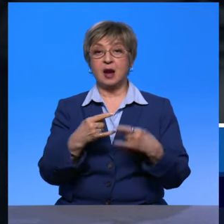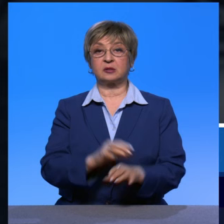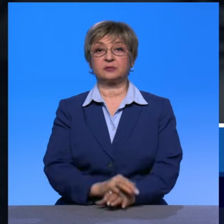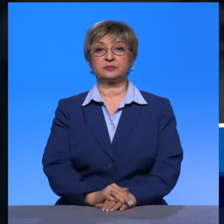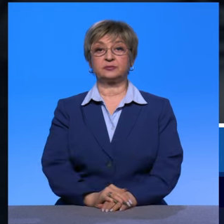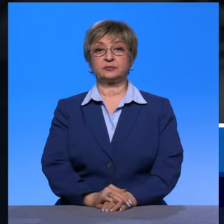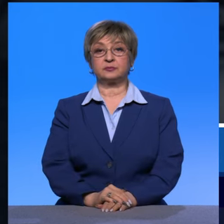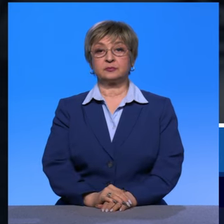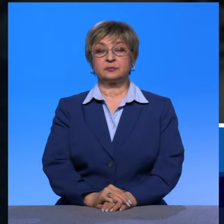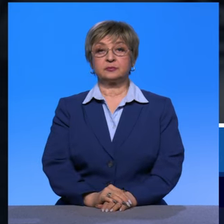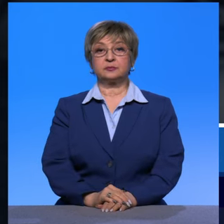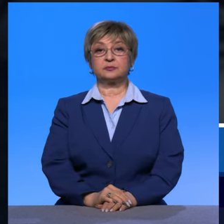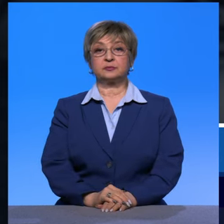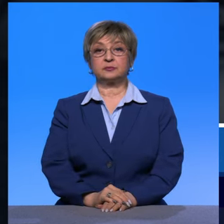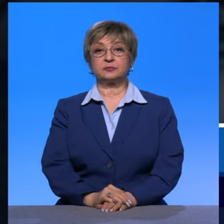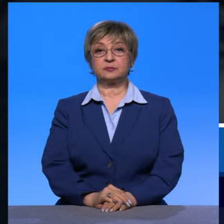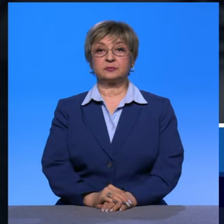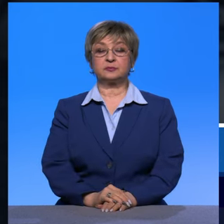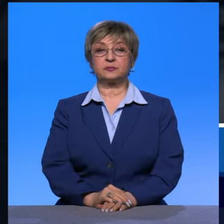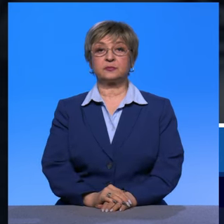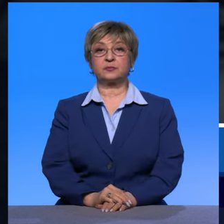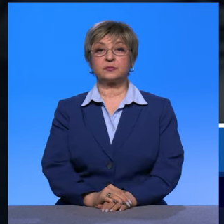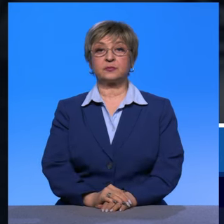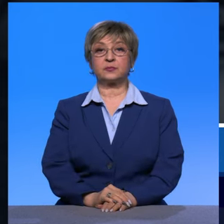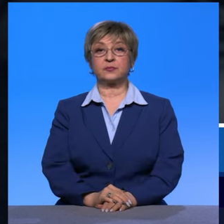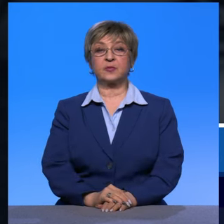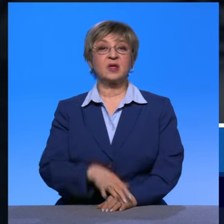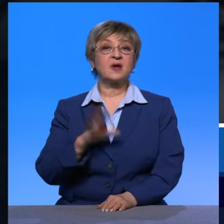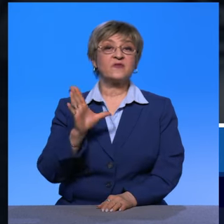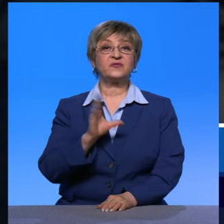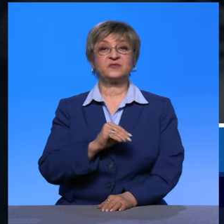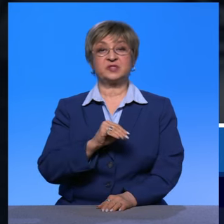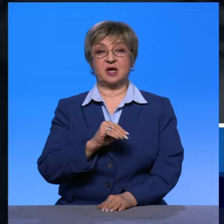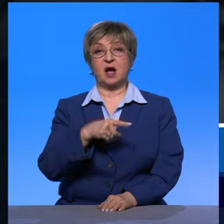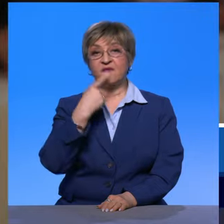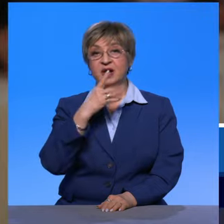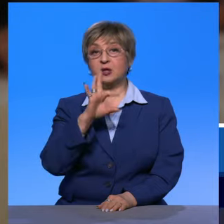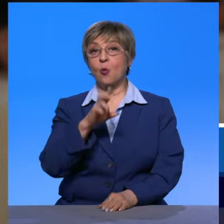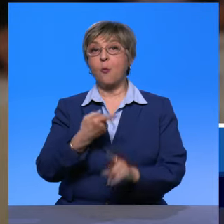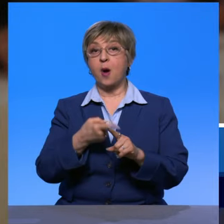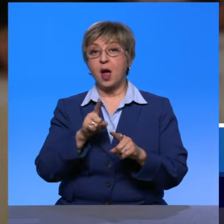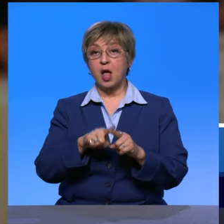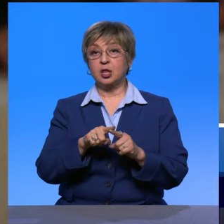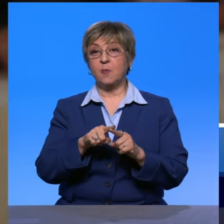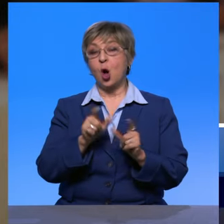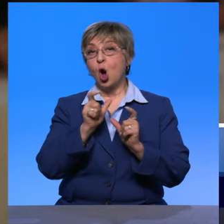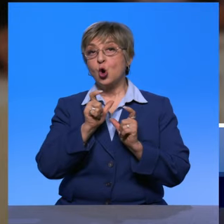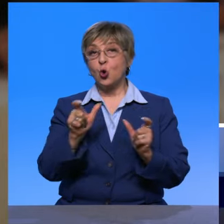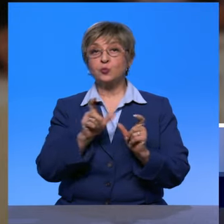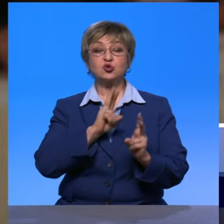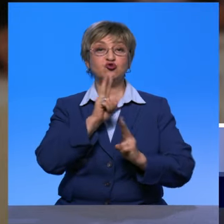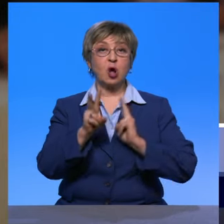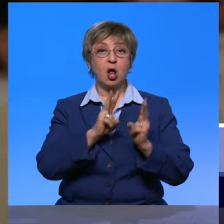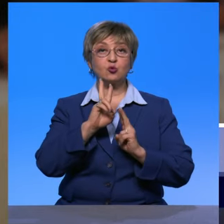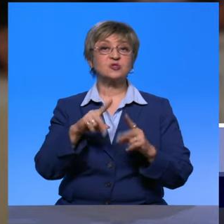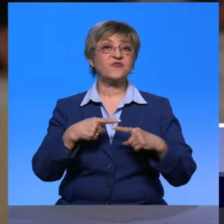посмотреть по сферам экономики, сетуют почти все отечественные производители. Громче всех, надо сказать, жалуются в